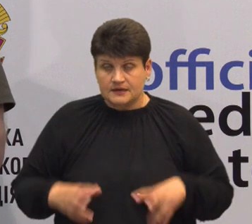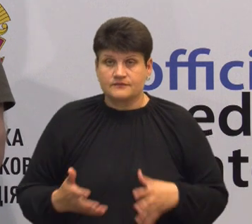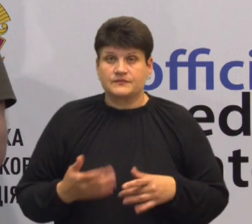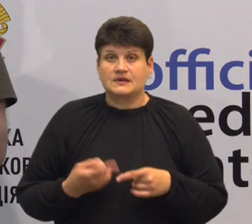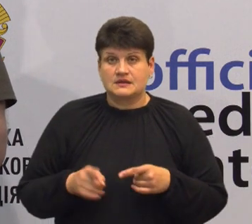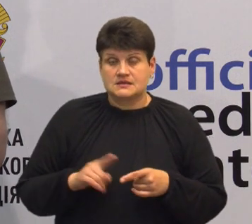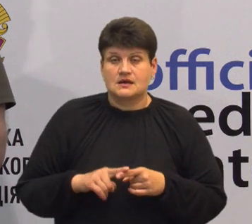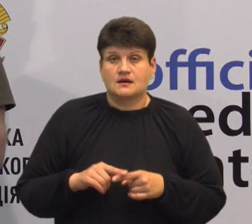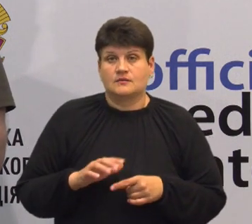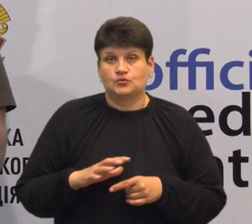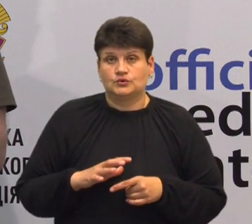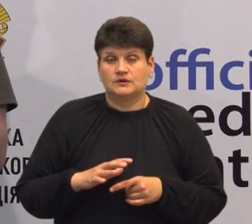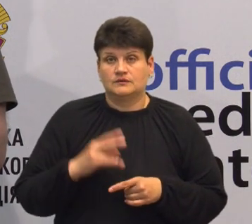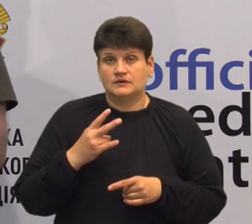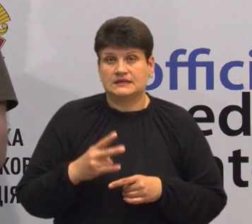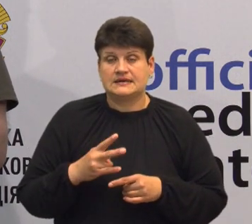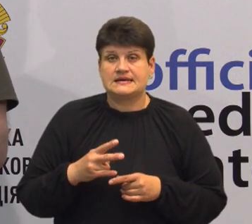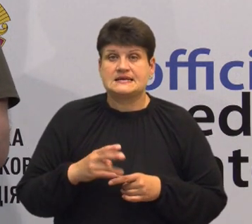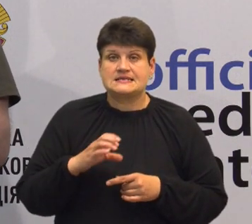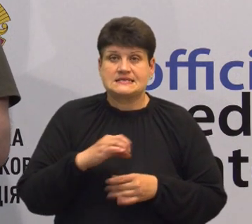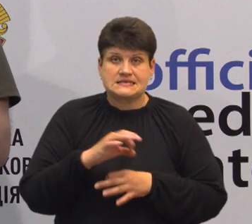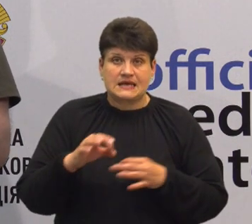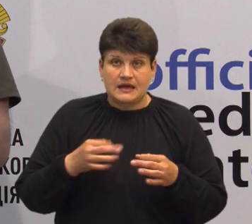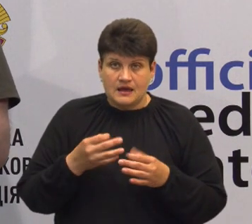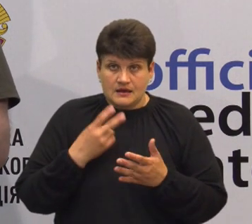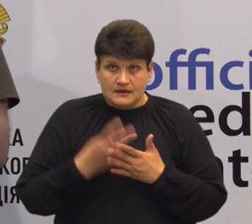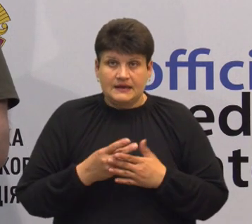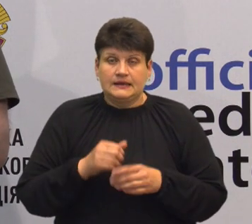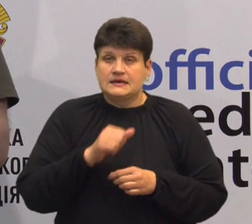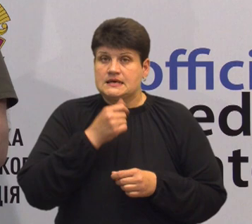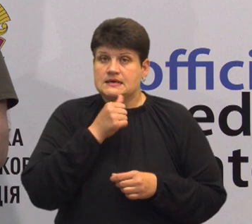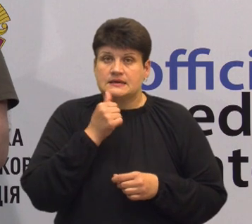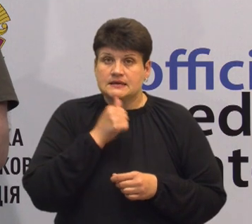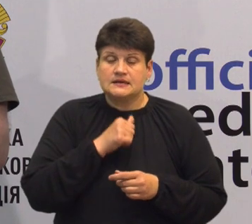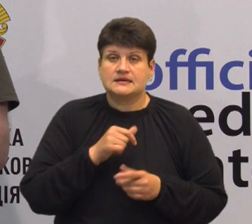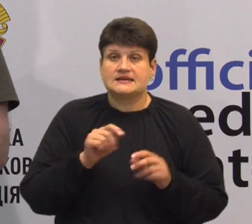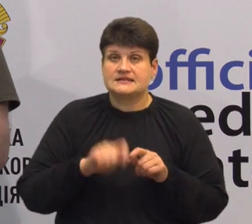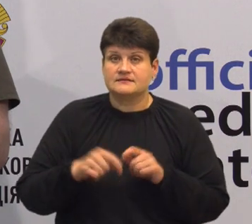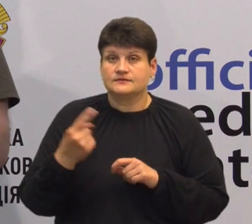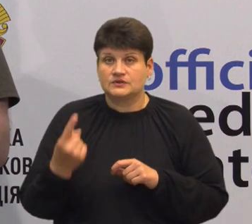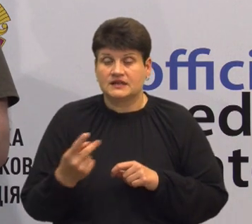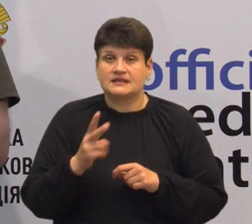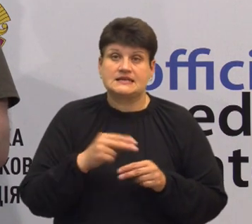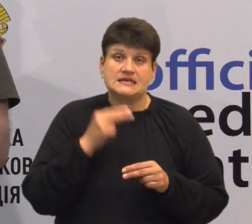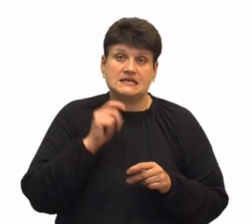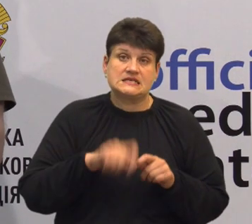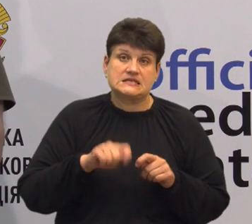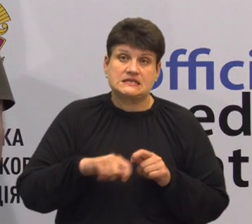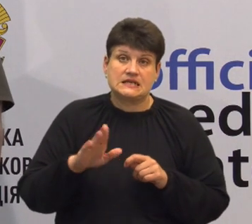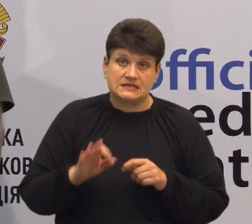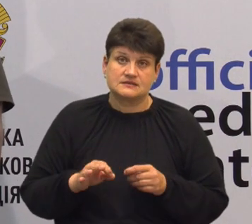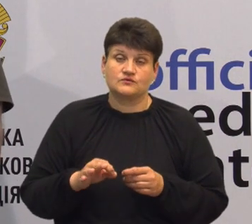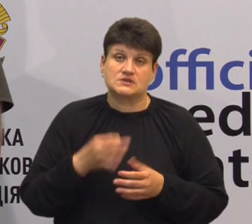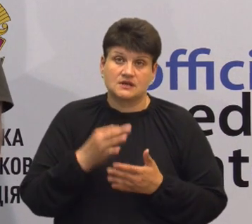схему, тому що та й не за слідство раз. Другое питання – слідство встановить, хто винен, хто не винен, і чи були взагалі ці злочини.